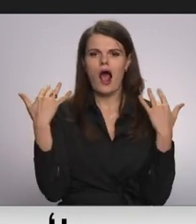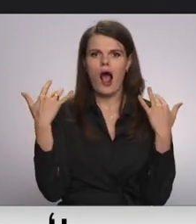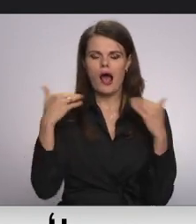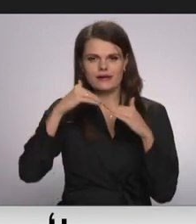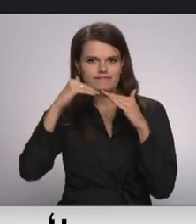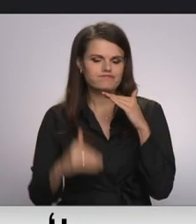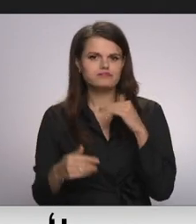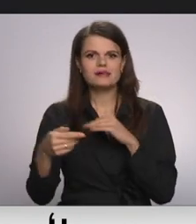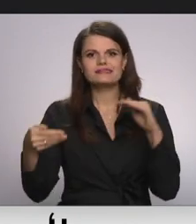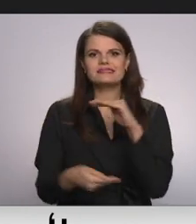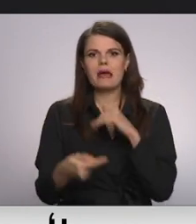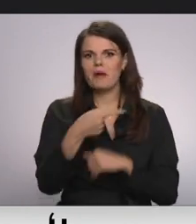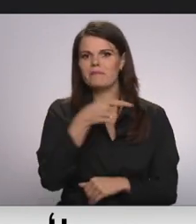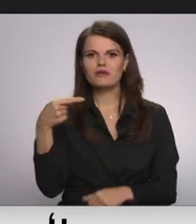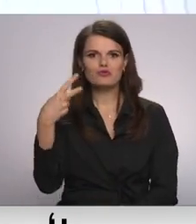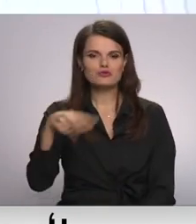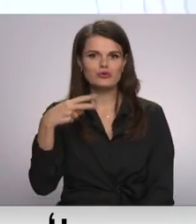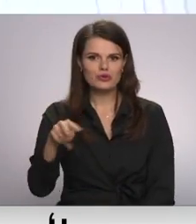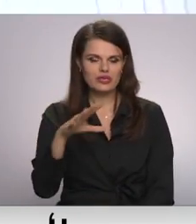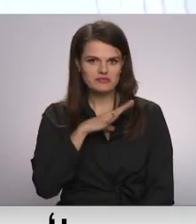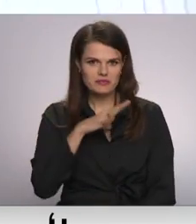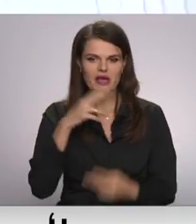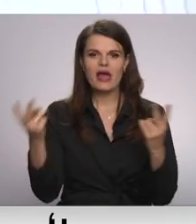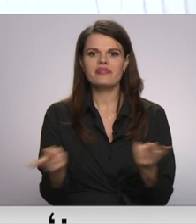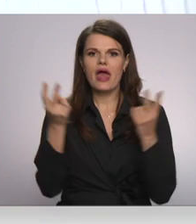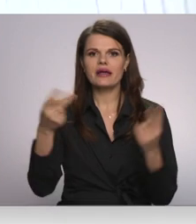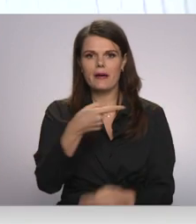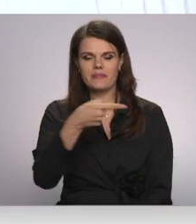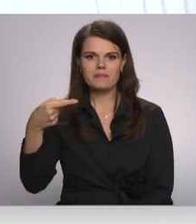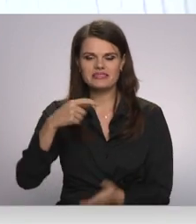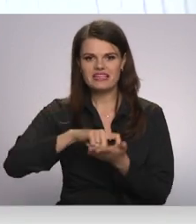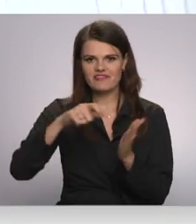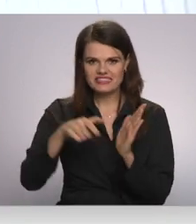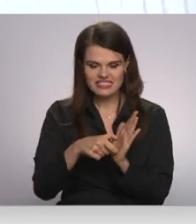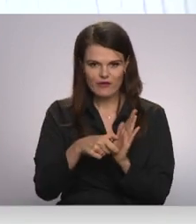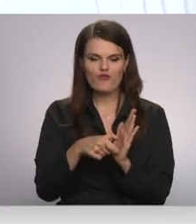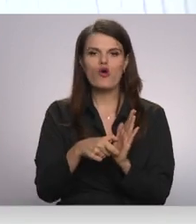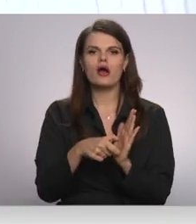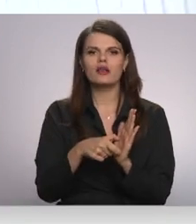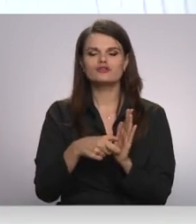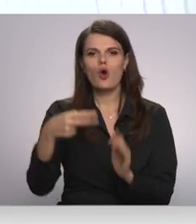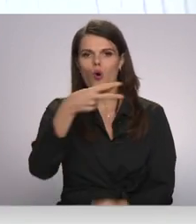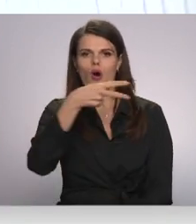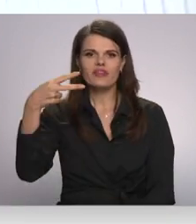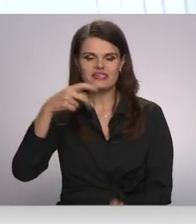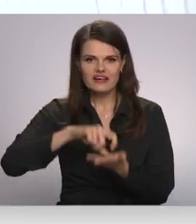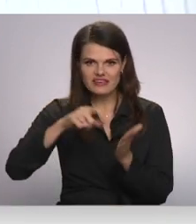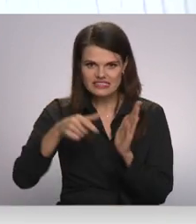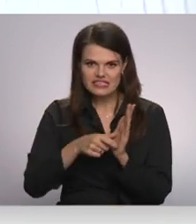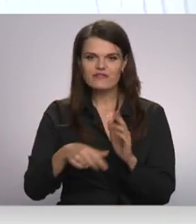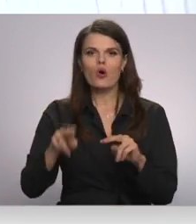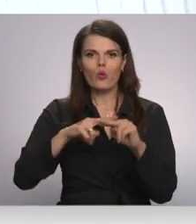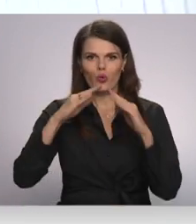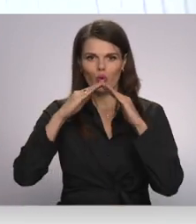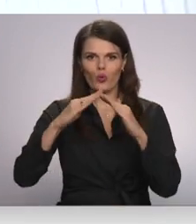noslīdējusi zem mīnus 20 grādiem. Dega pirmā stāva dzīvoklis, otrā stāva dzīvoklis un